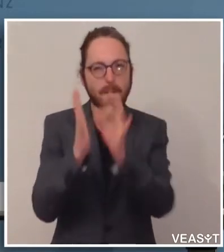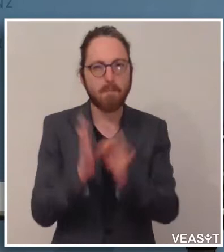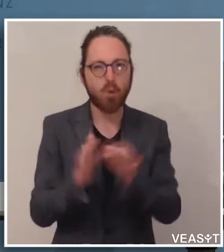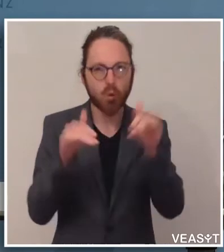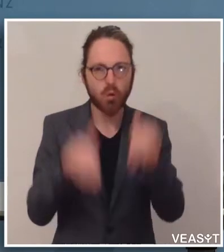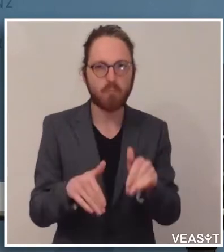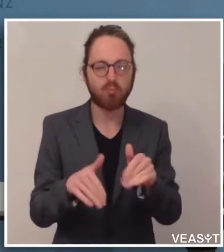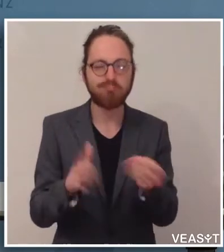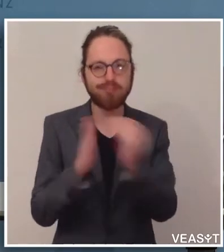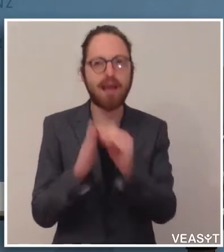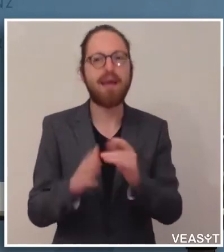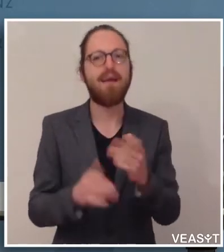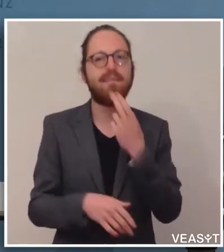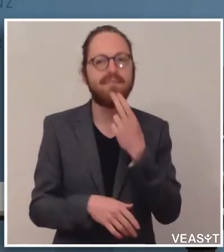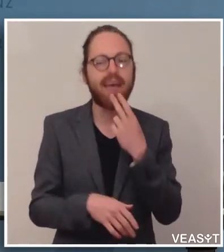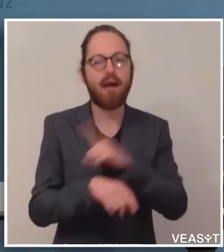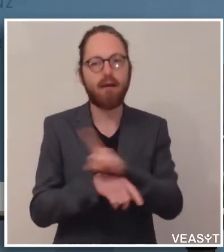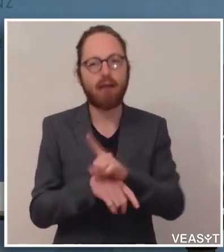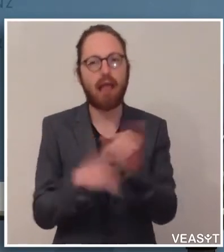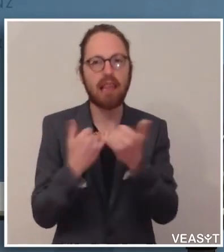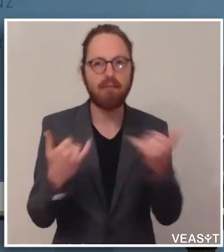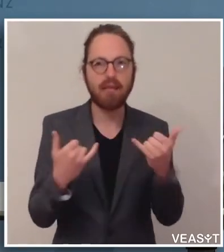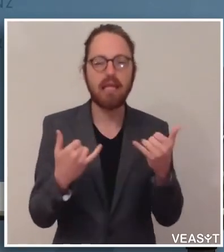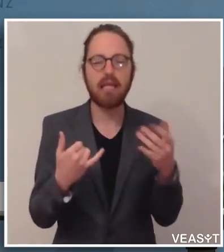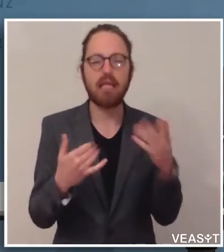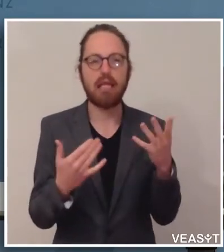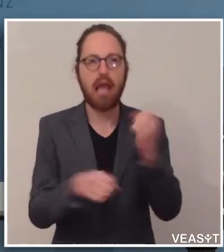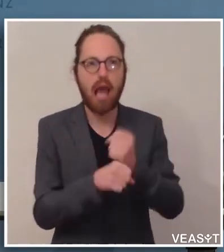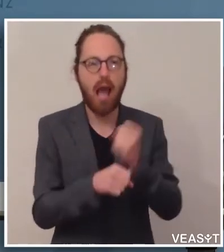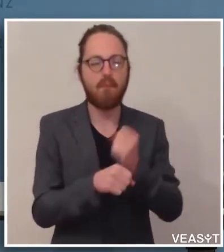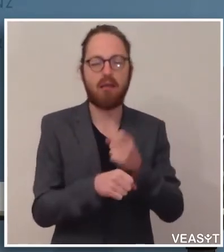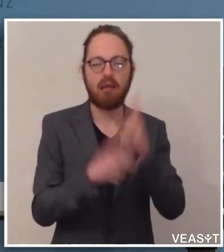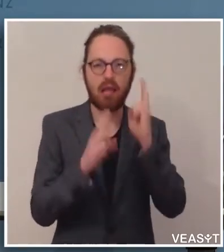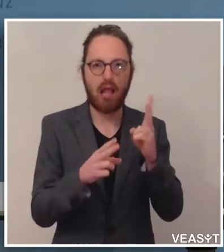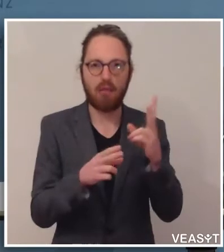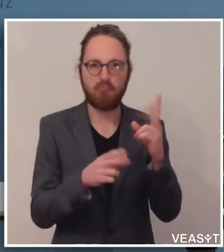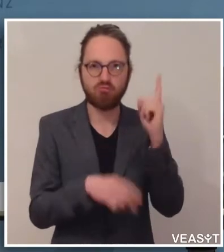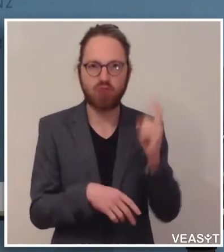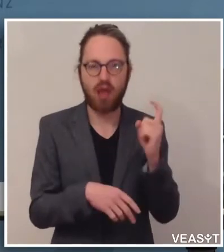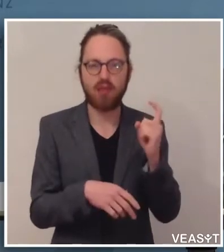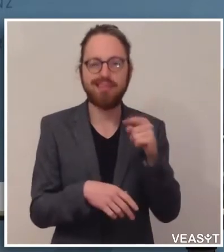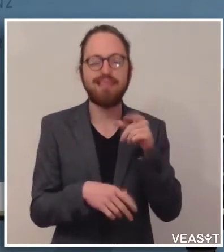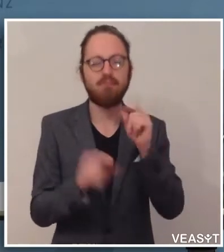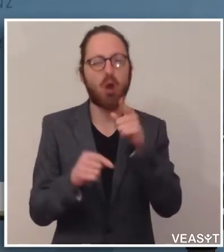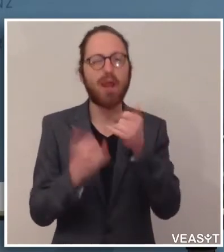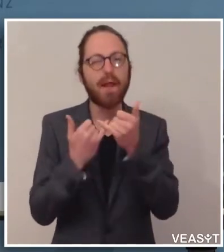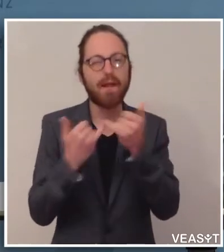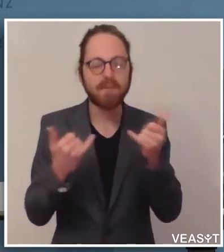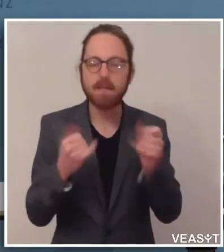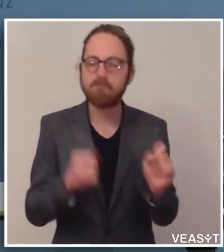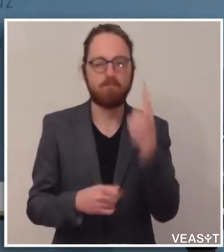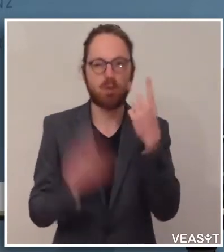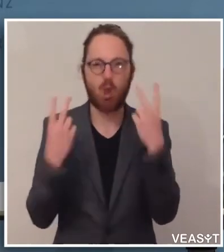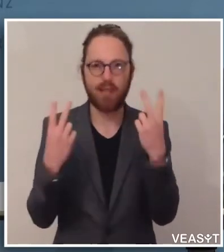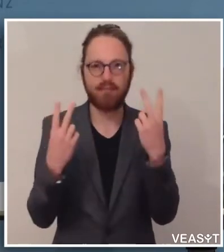wann, wie, wieder mit welcher Tätigkeit beginnt. Das Wie ist hier besonders wichtig, da werden uns einig. Also es geht nicht darum, dass man einfach wieder so tut, als ob nichts gewesen